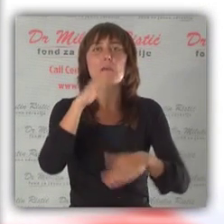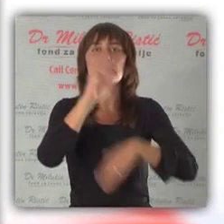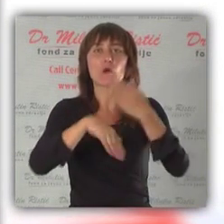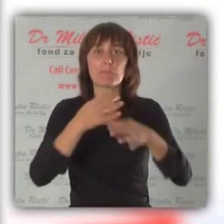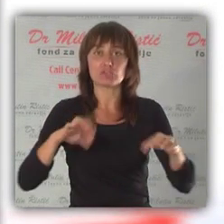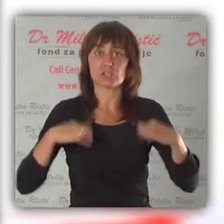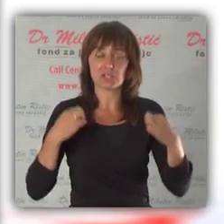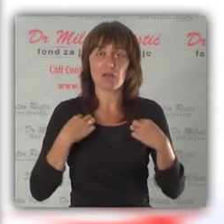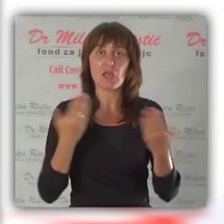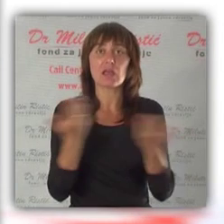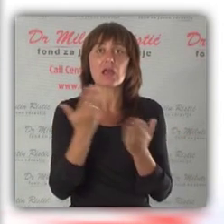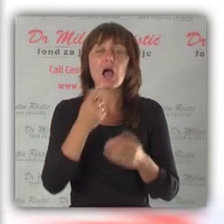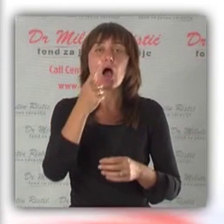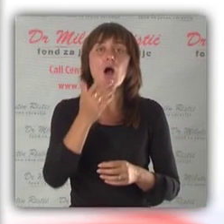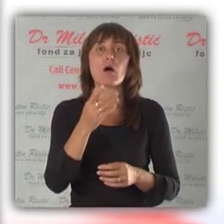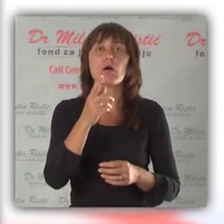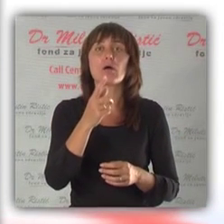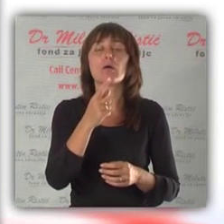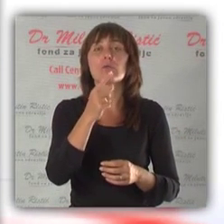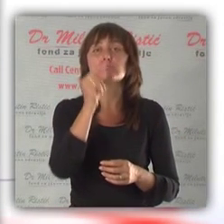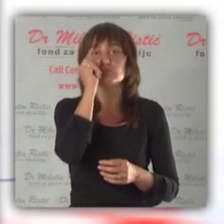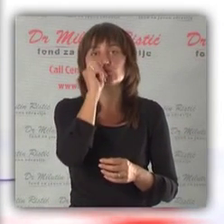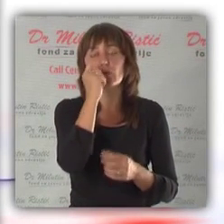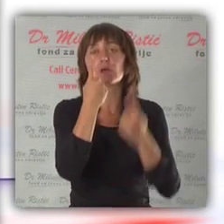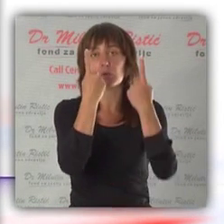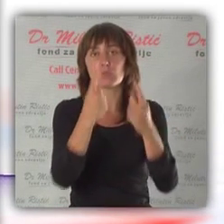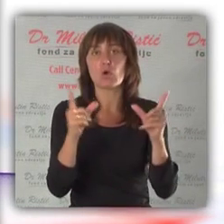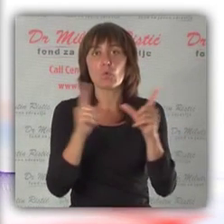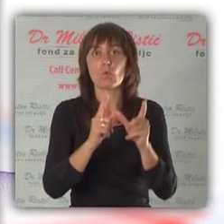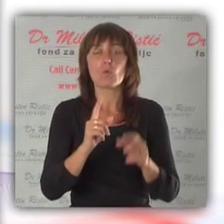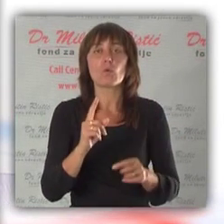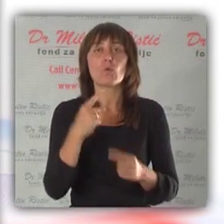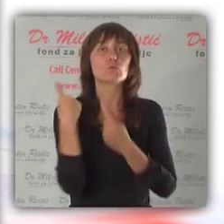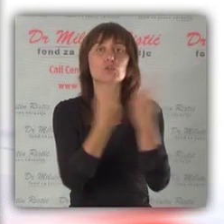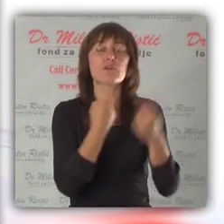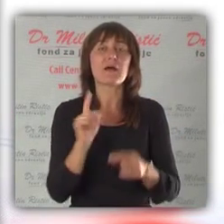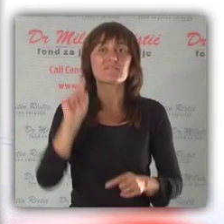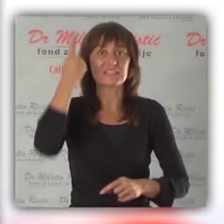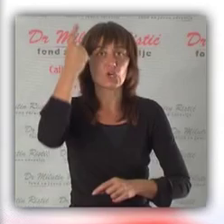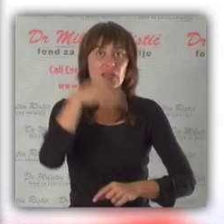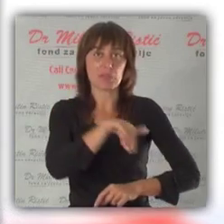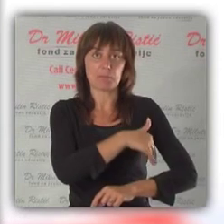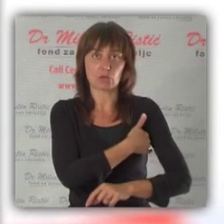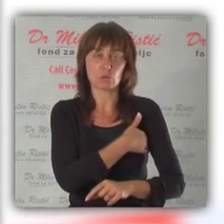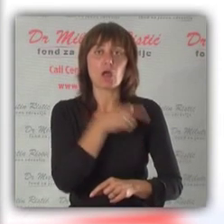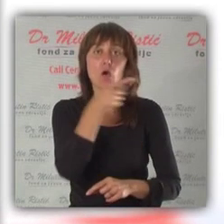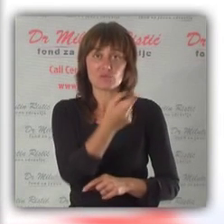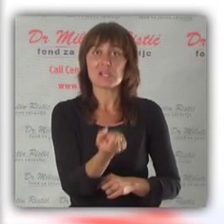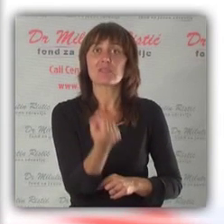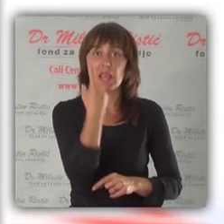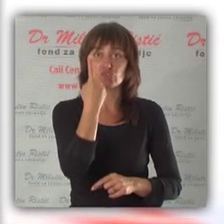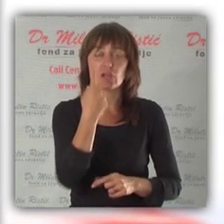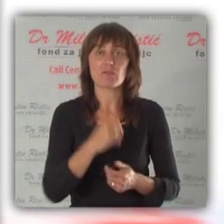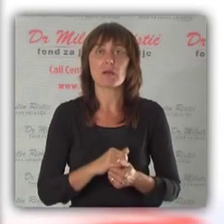najteži oblik poremeće zdravlja koji nastaje kao posljedica boravka čoveka u uslovima visoke